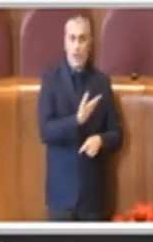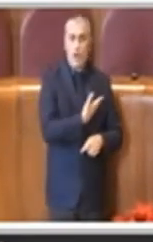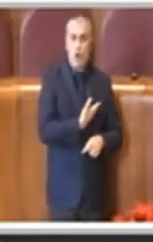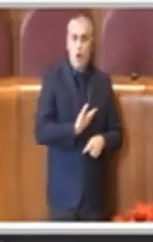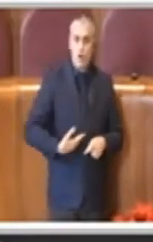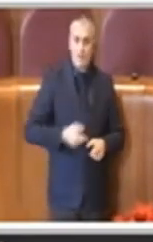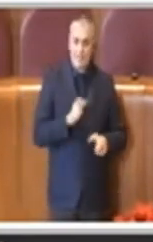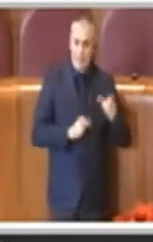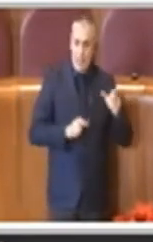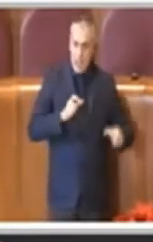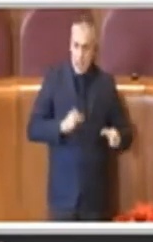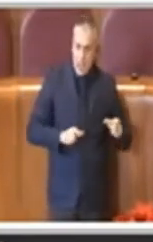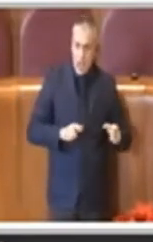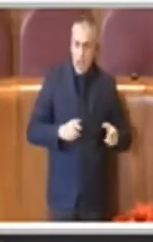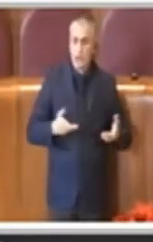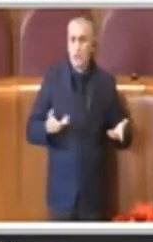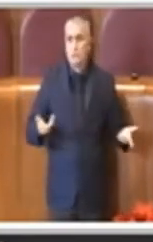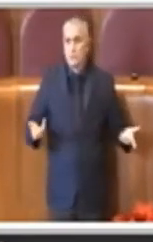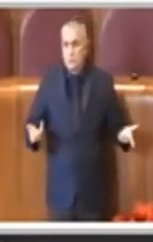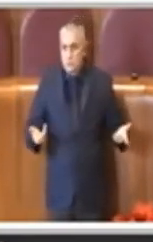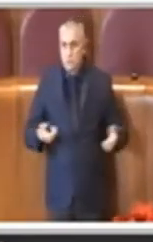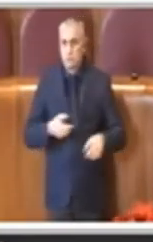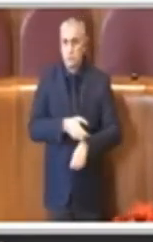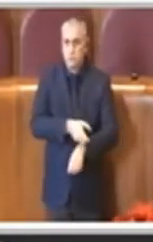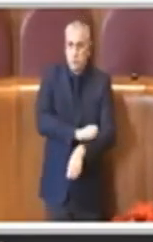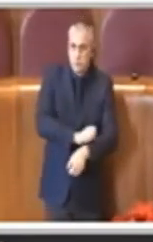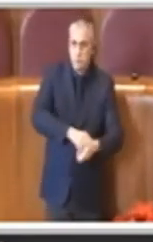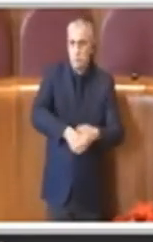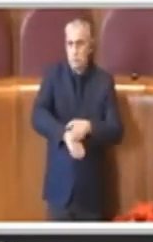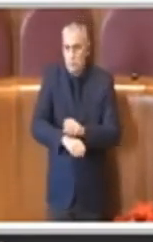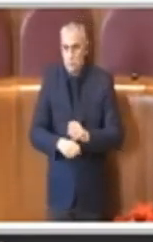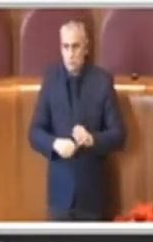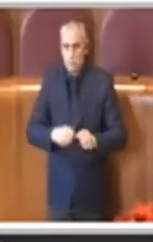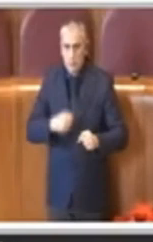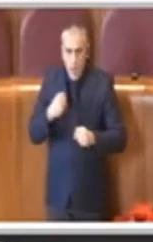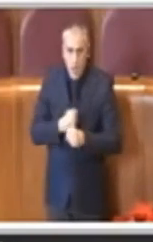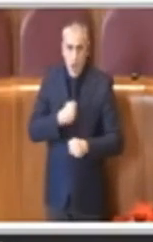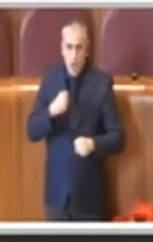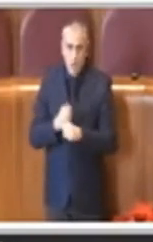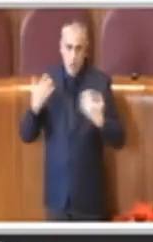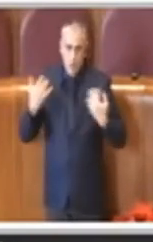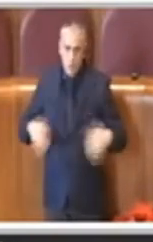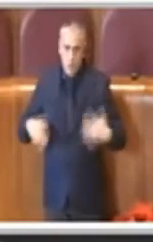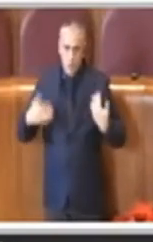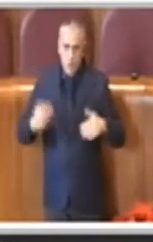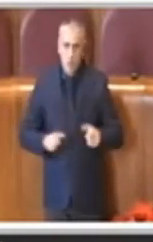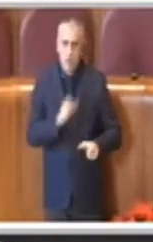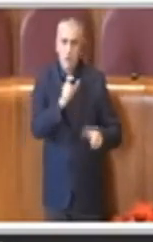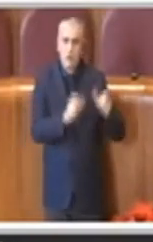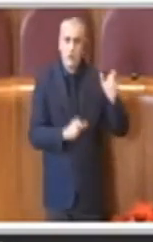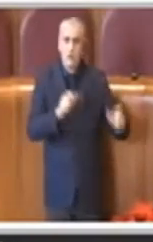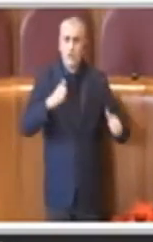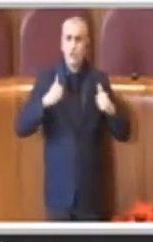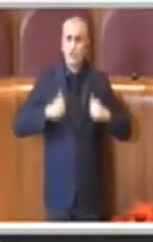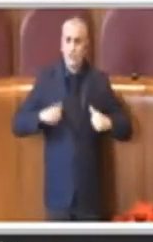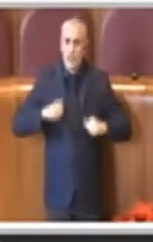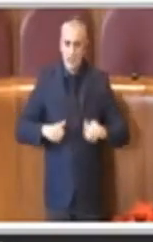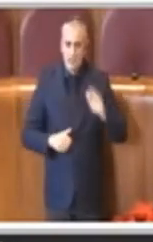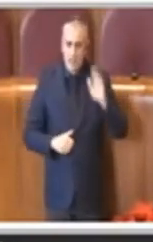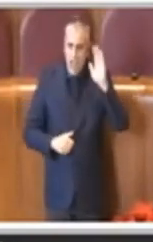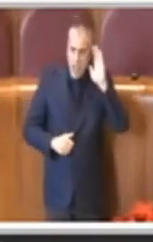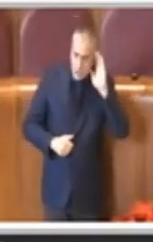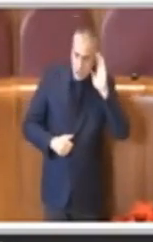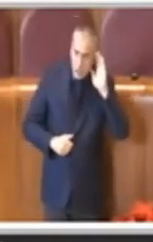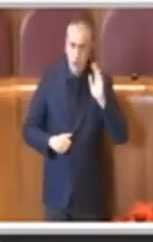ci siamo messi ad ascoltare i cittadini e grazie a loro la raccolta